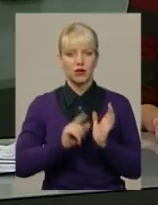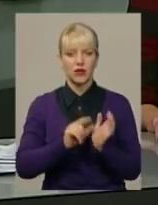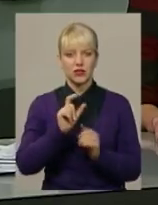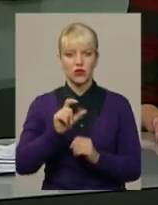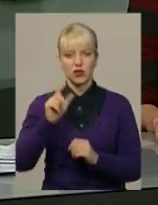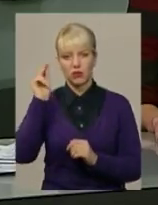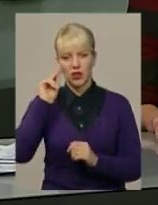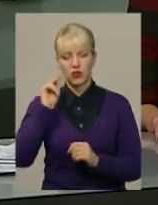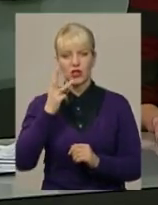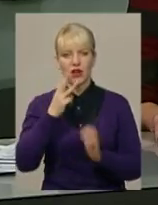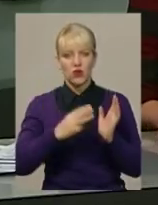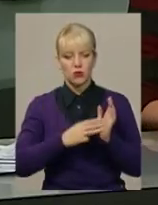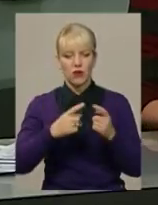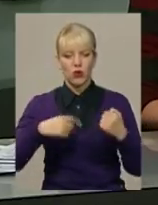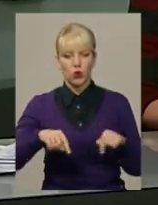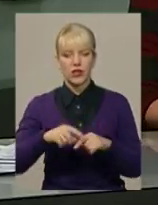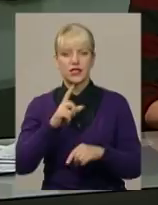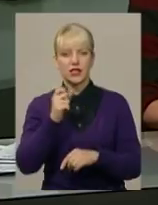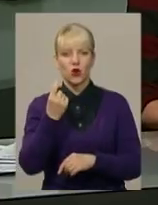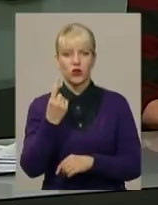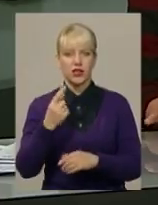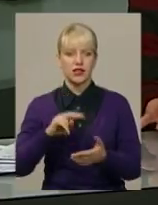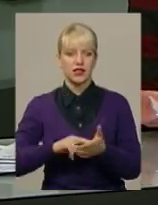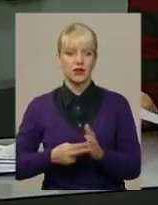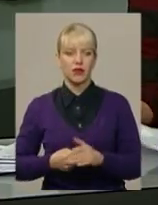навчання на восьми факультетах з 11 запланованих.